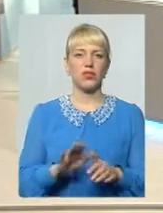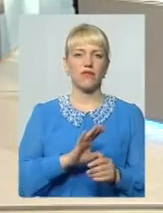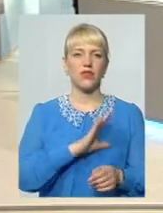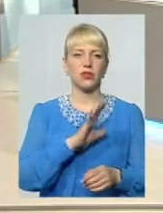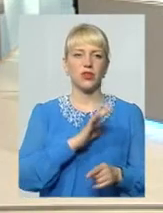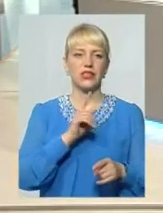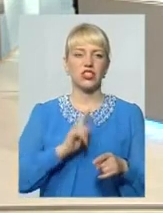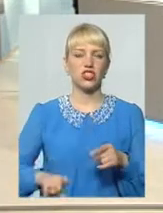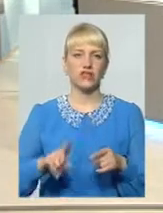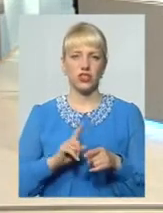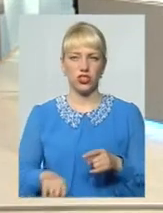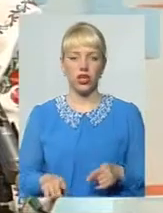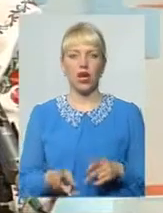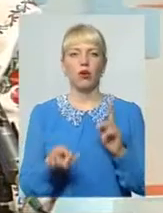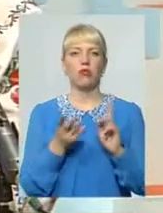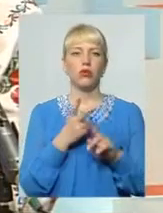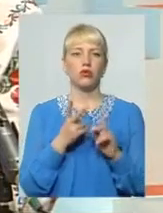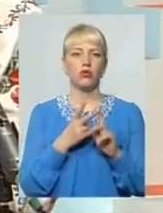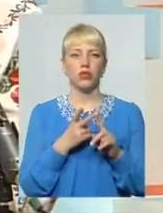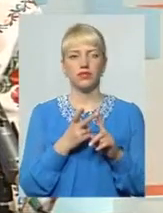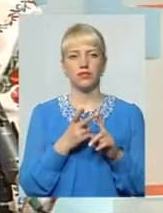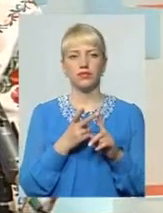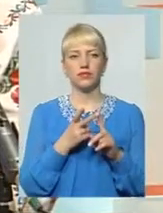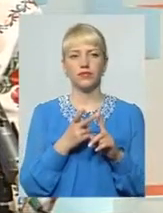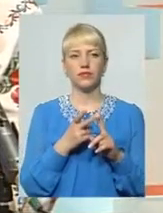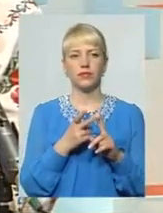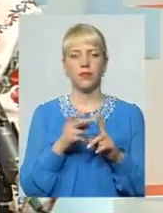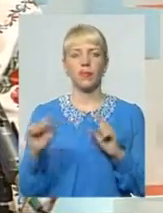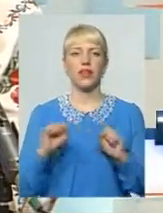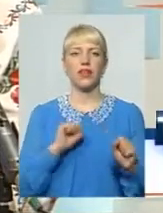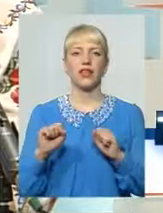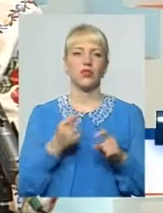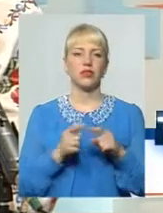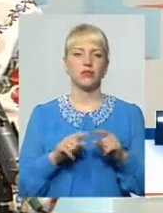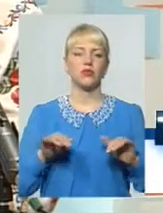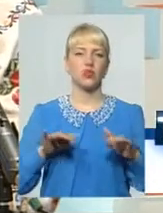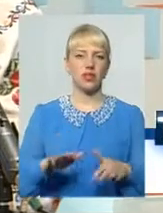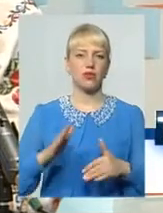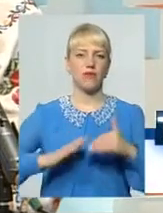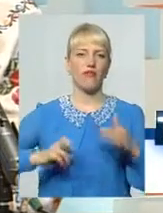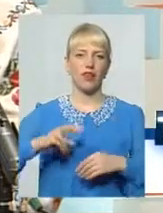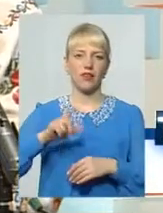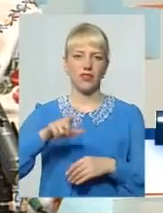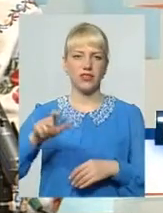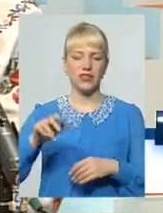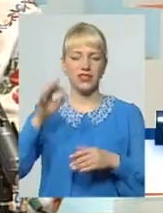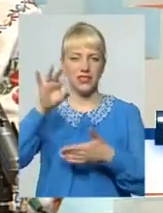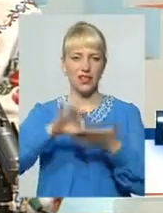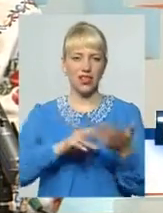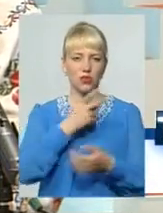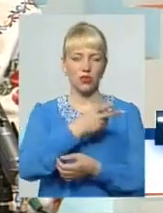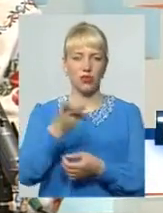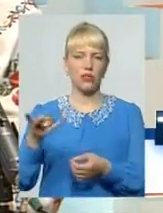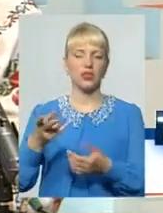-перше, швидше По-друге, керують цим процесом фахівці І вони зразу бачать, де